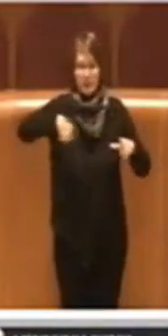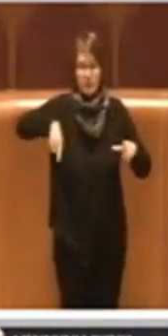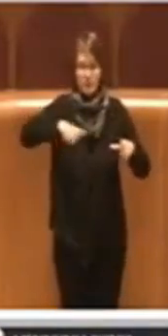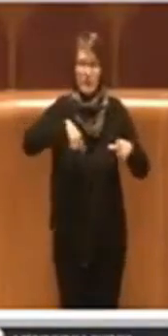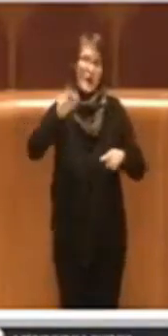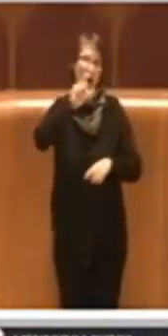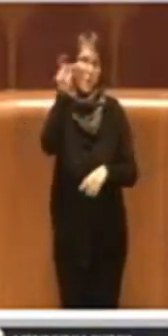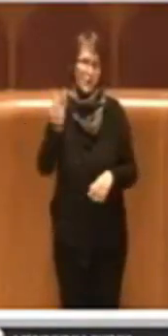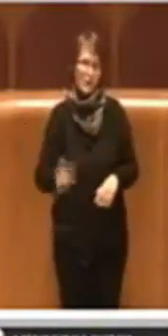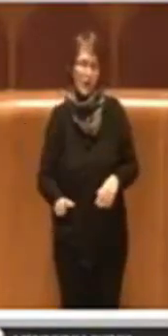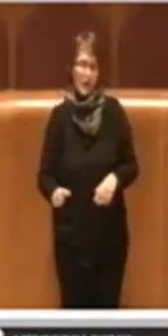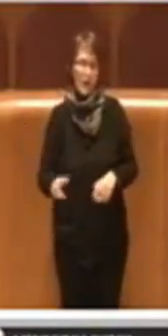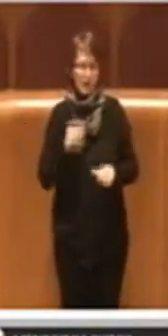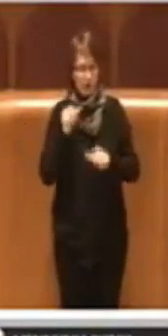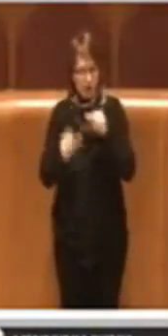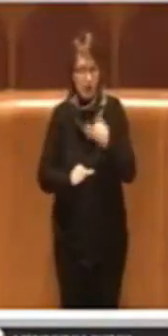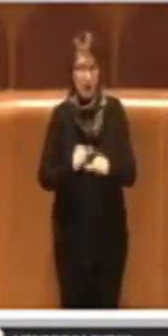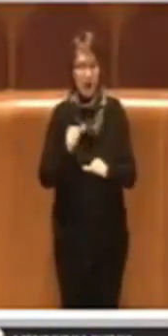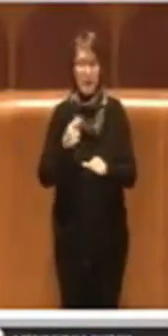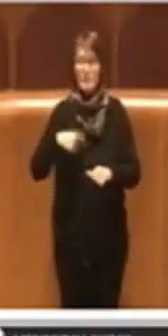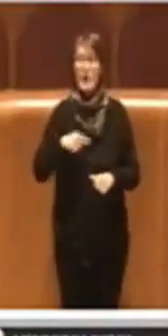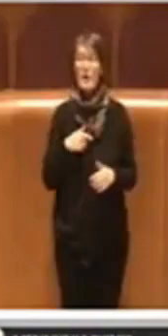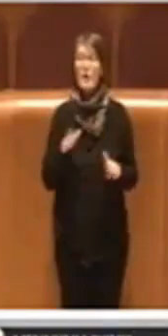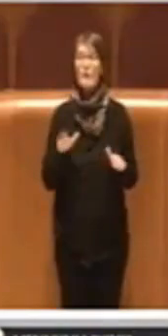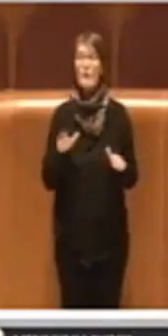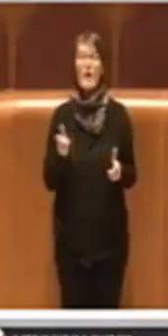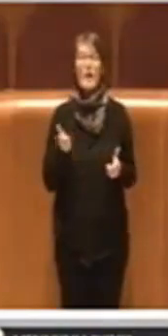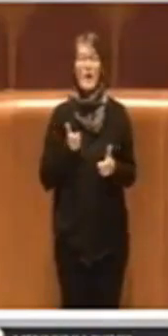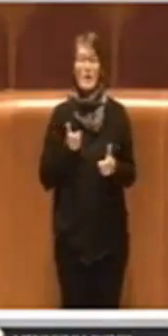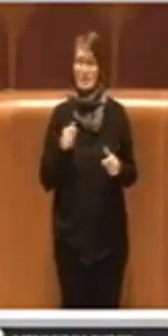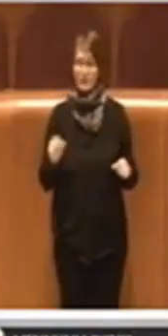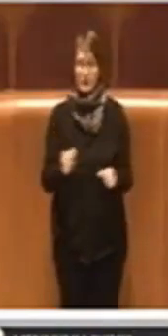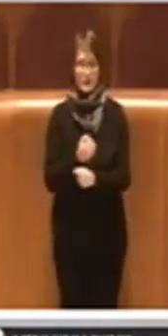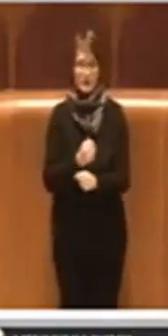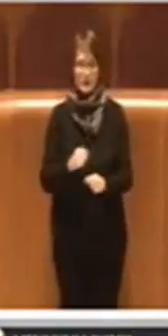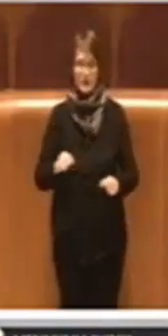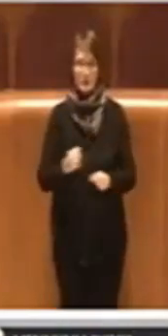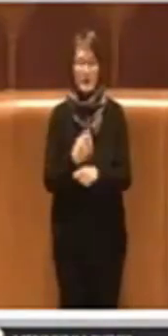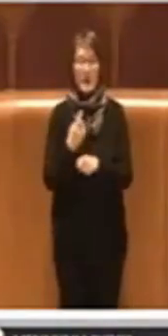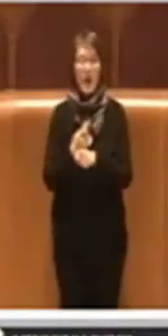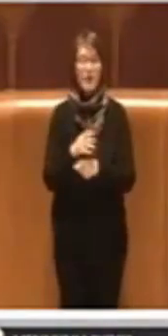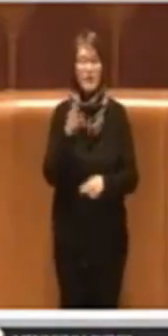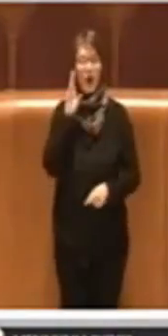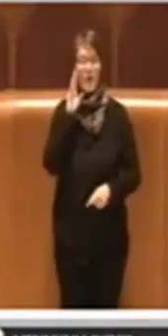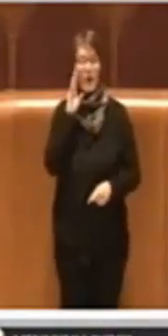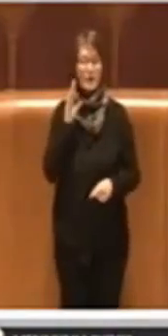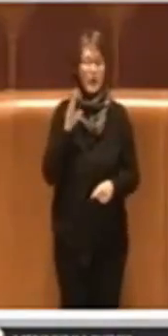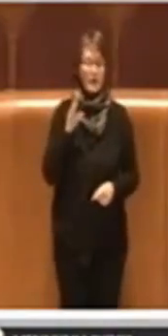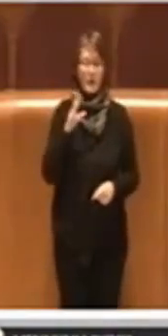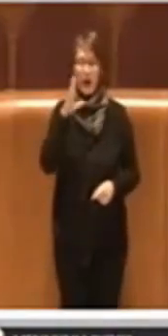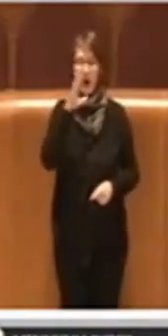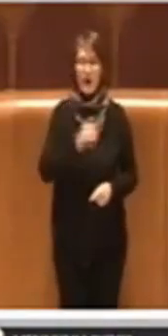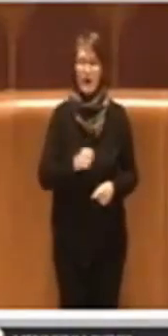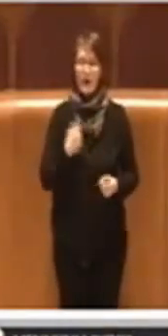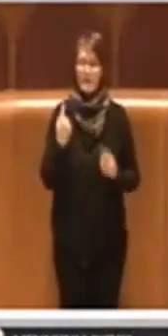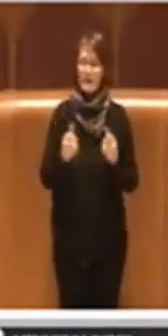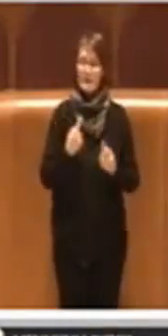dobbiamo essere attenti e capire come poter sfruttare questa situazione di emergenza